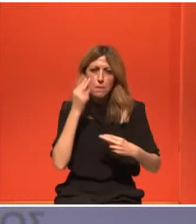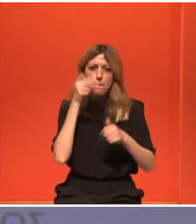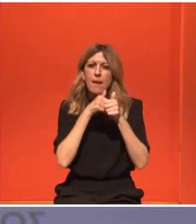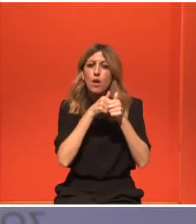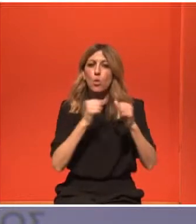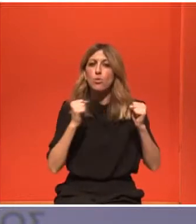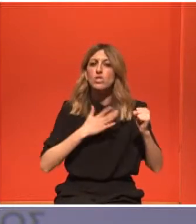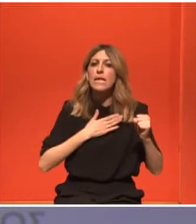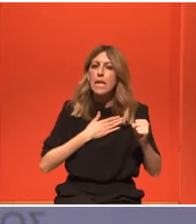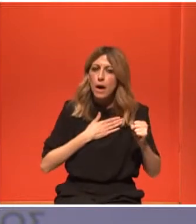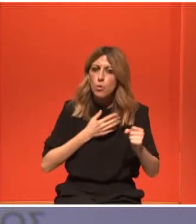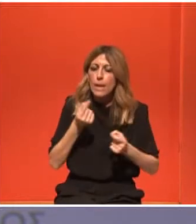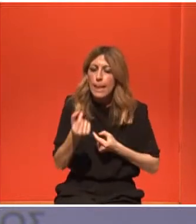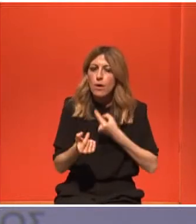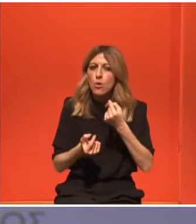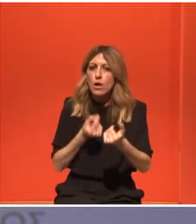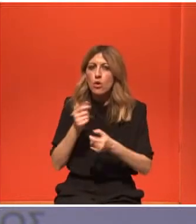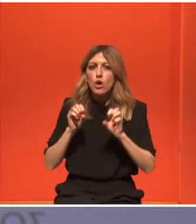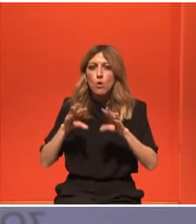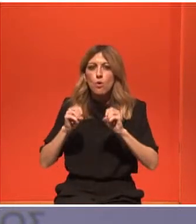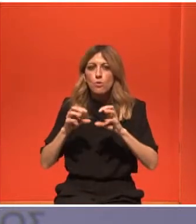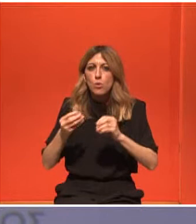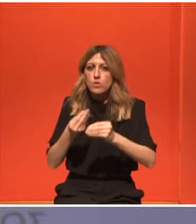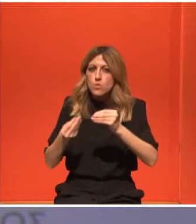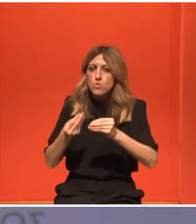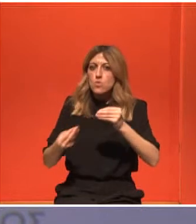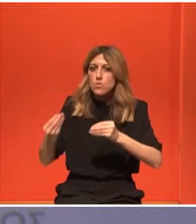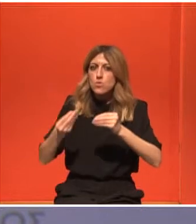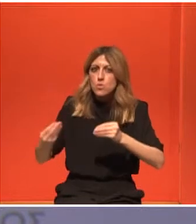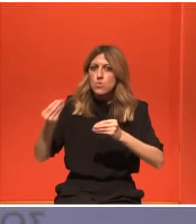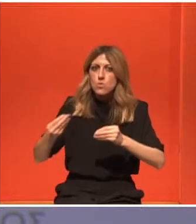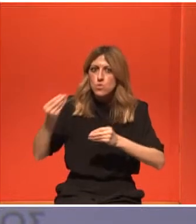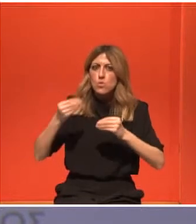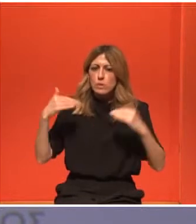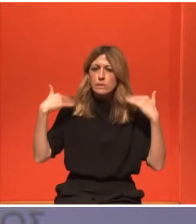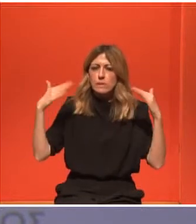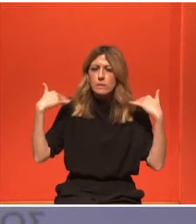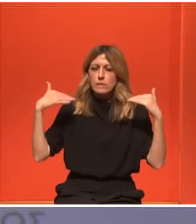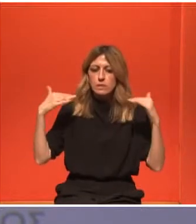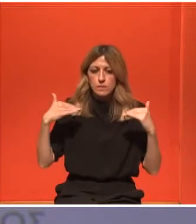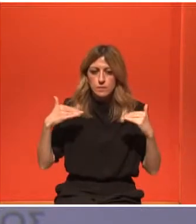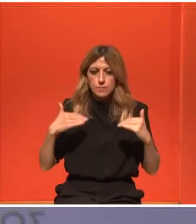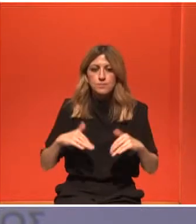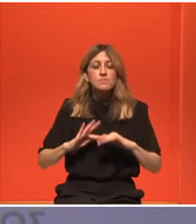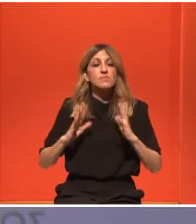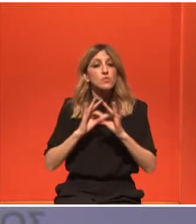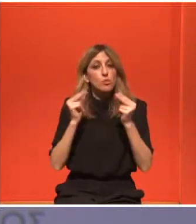περισσότερη ένταση στην προπόνηση. Όταν κατάφερα και ξαναέφτασα 1,5 χρόνο μετά στο Χρυσό Βαλκανικό